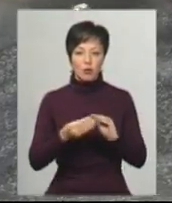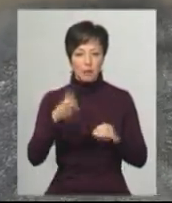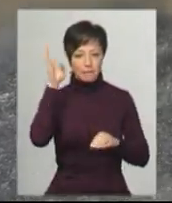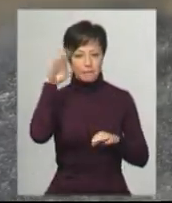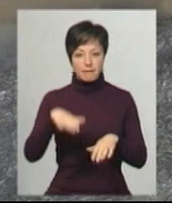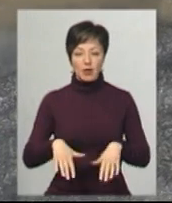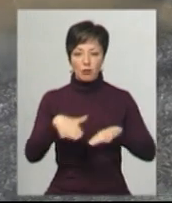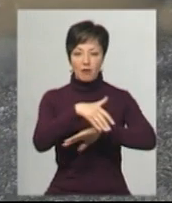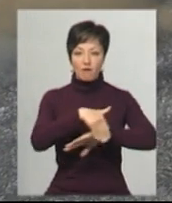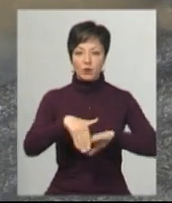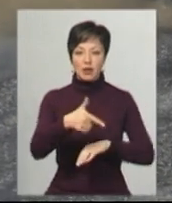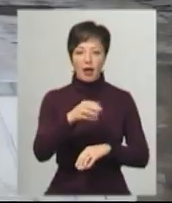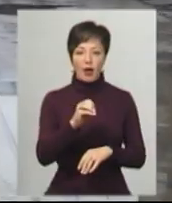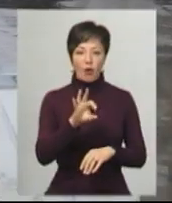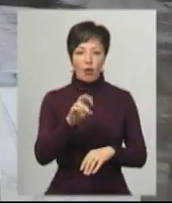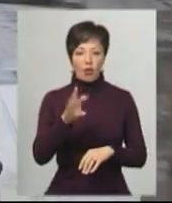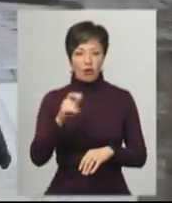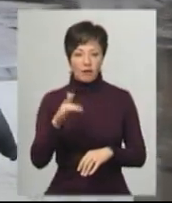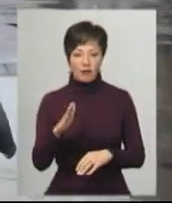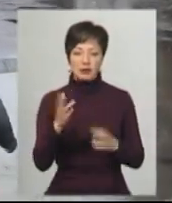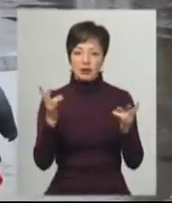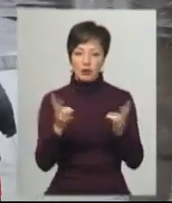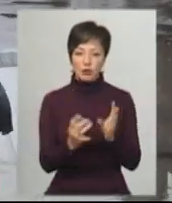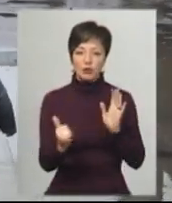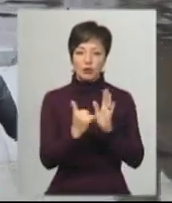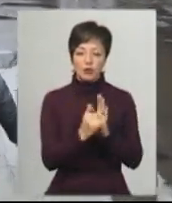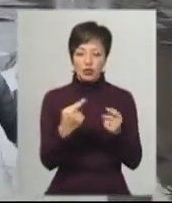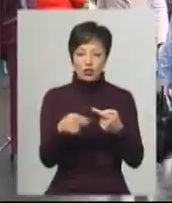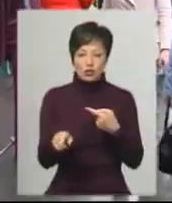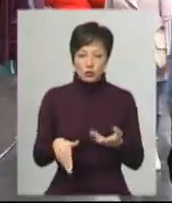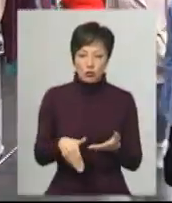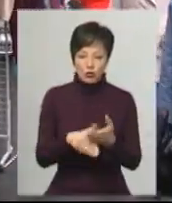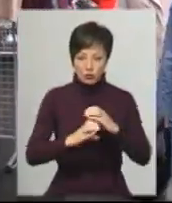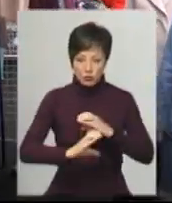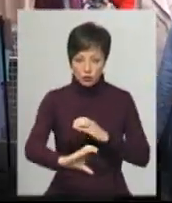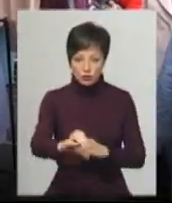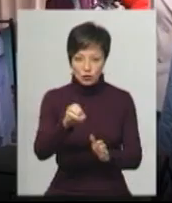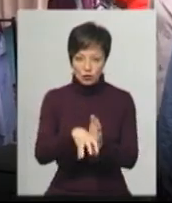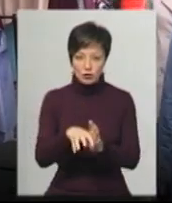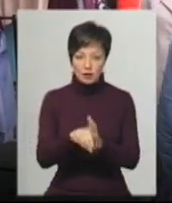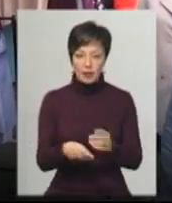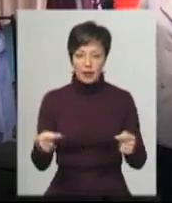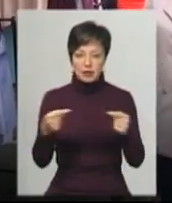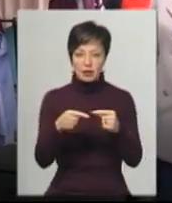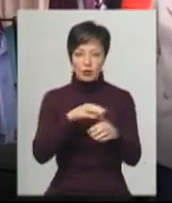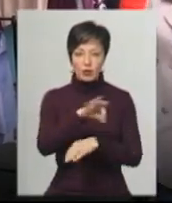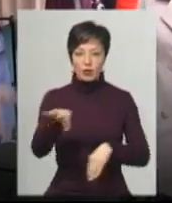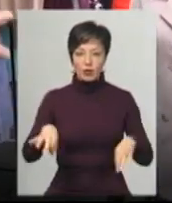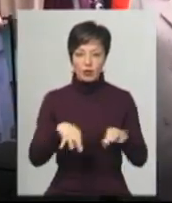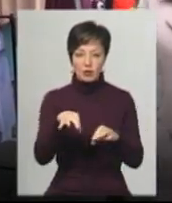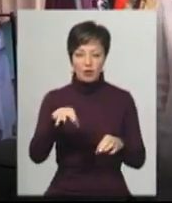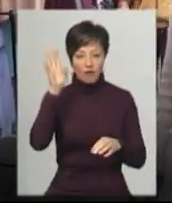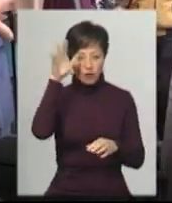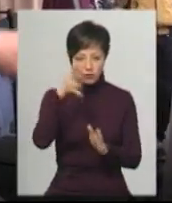підтопленням вулиці геологів, потрібно діючі стоки встановити іншим способом. Згідно з проєктом, лівньовки мали